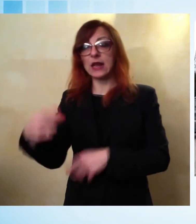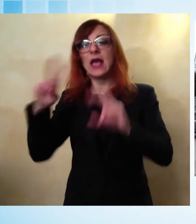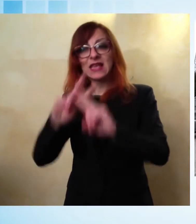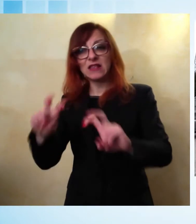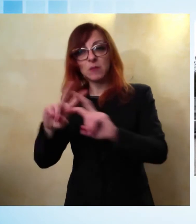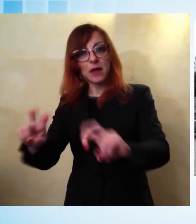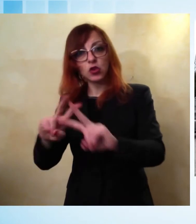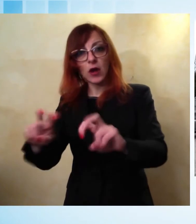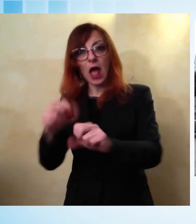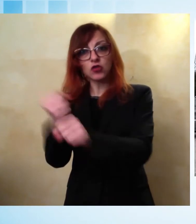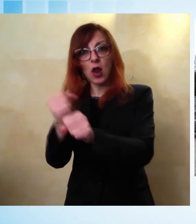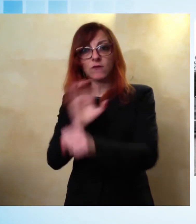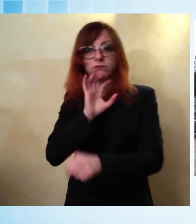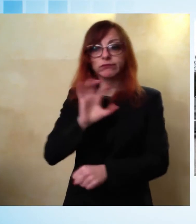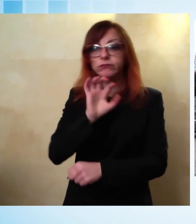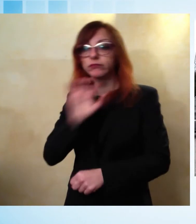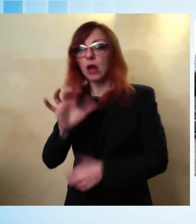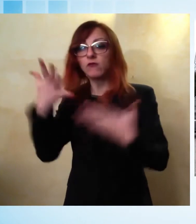elencavo prima.